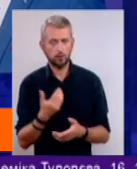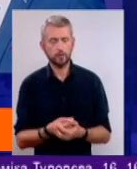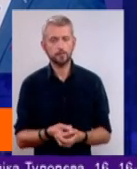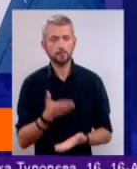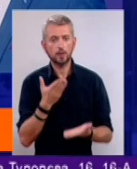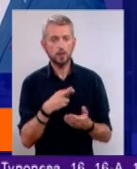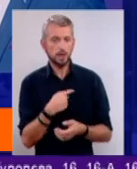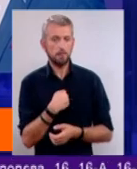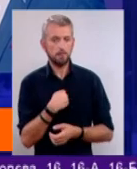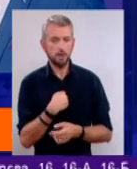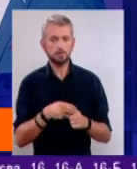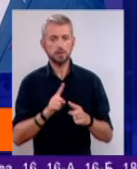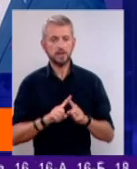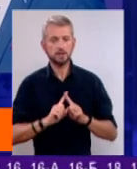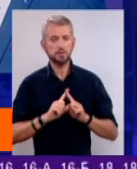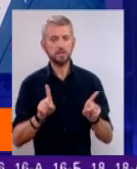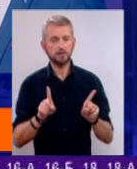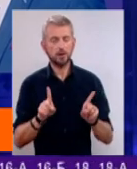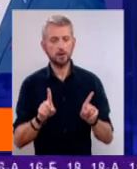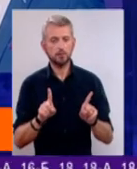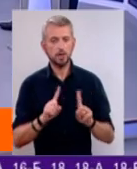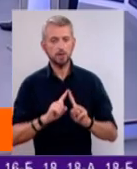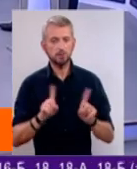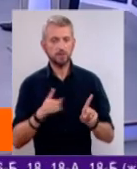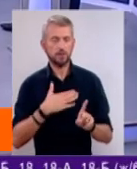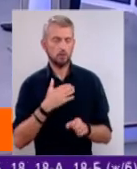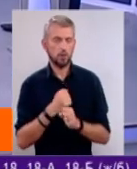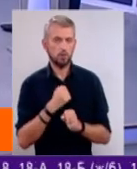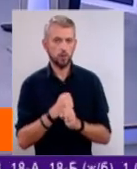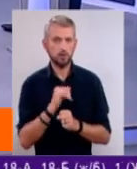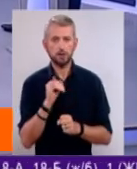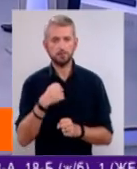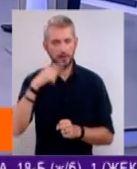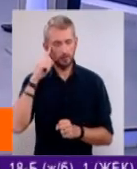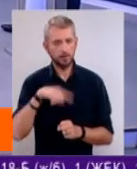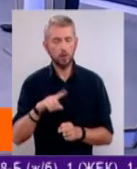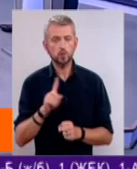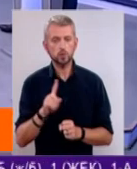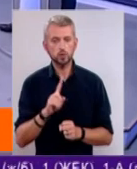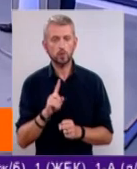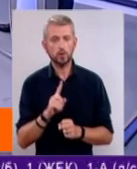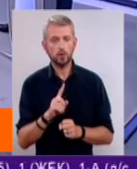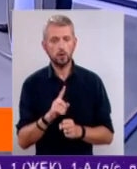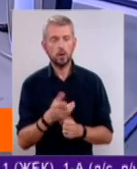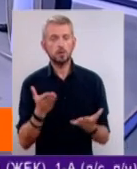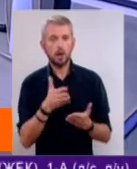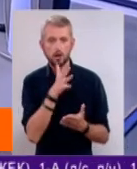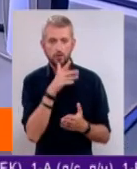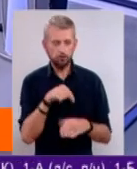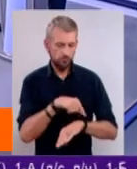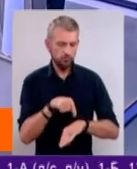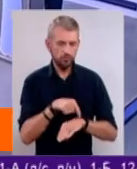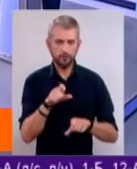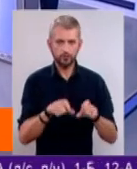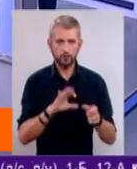Для мене це специфіка моєї роботи, і я знаю, якийсь час проводений в соціальних